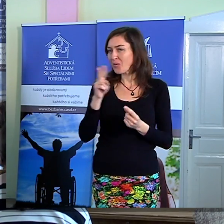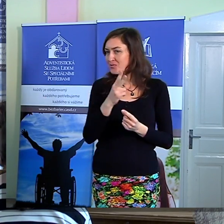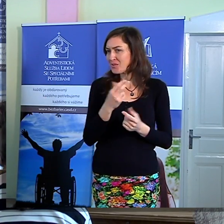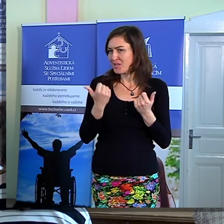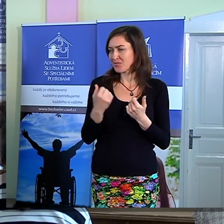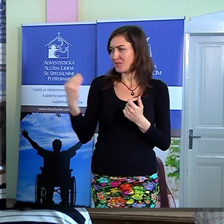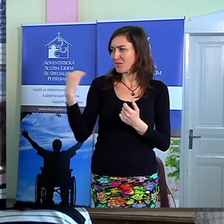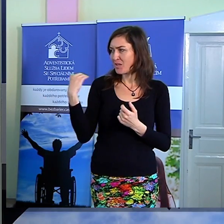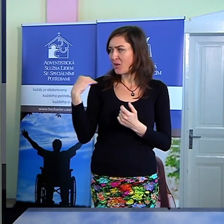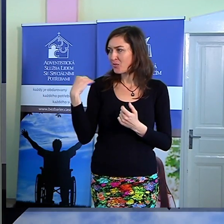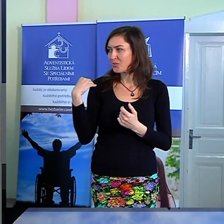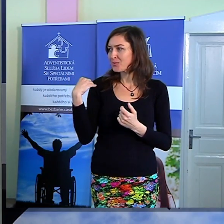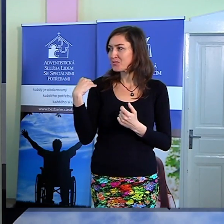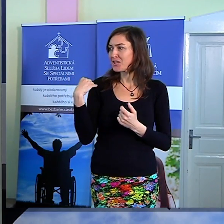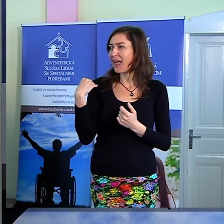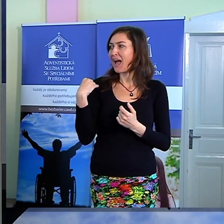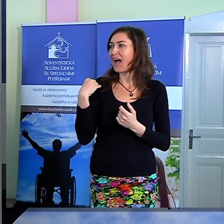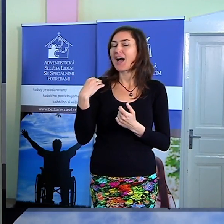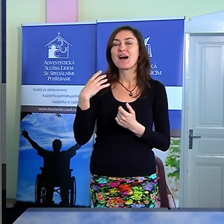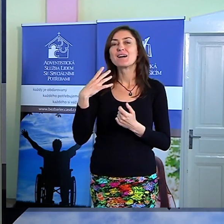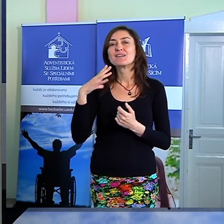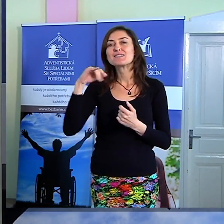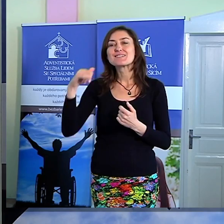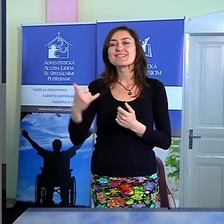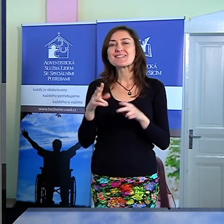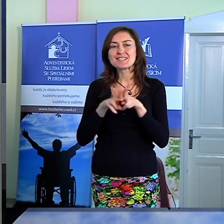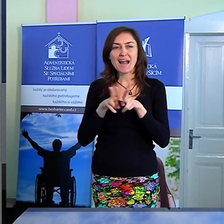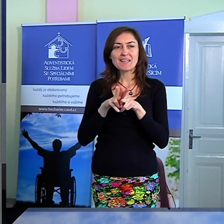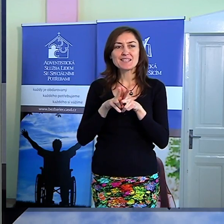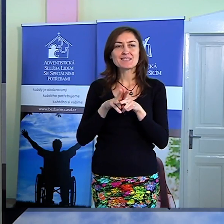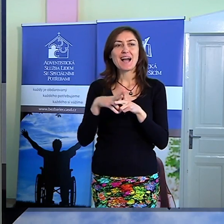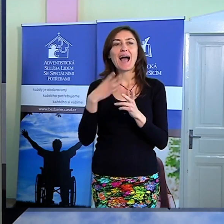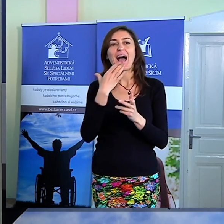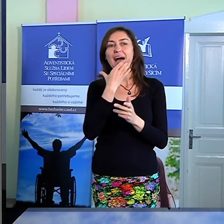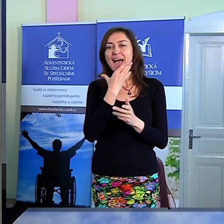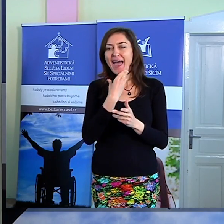se strajitka Morávková. Hezkou sobotu. Bylo to dobře?